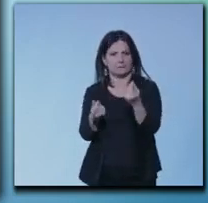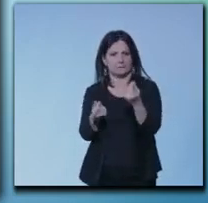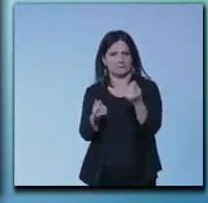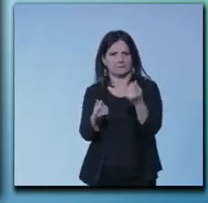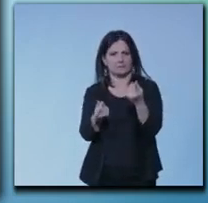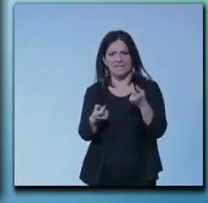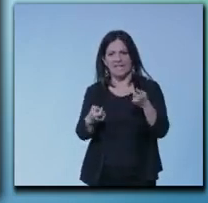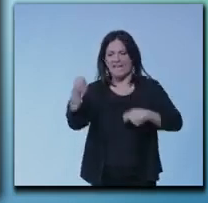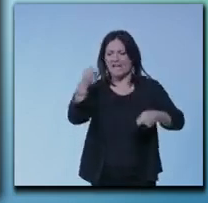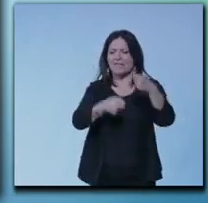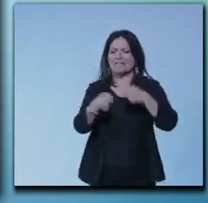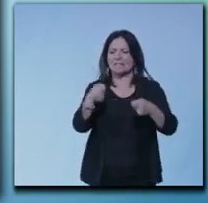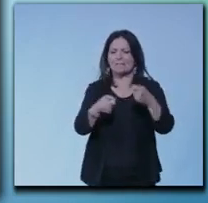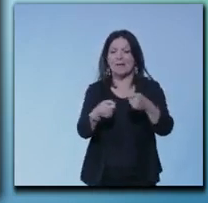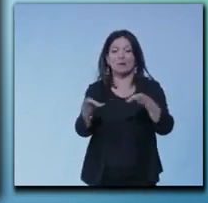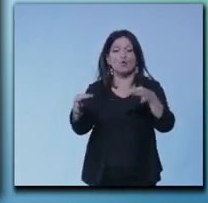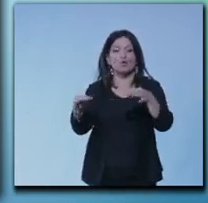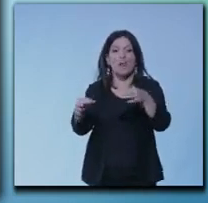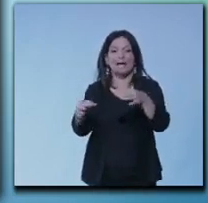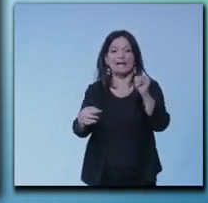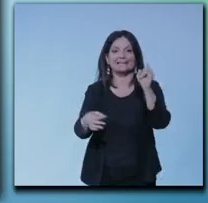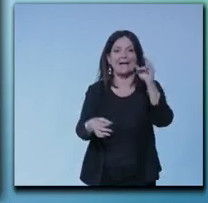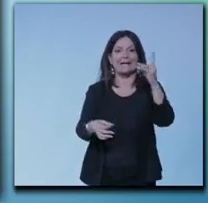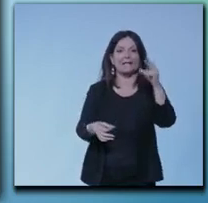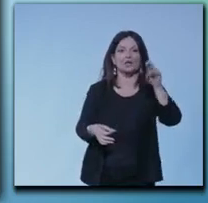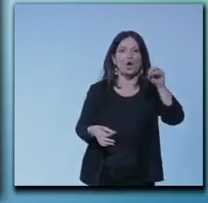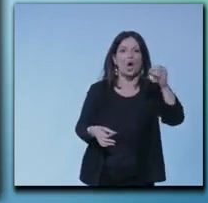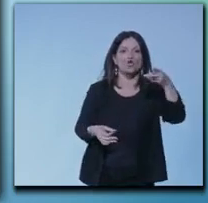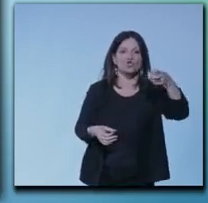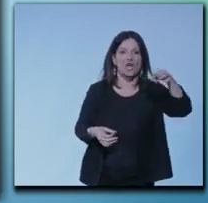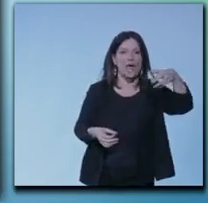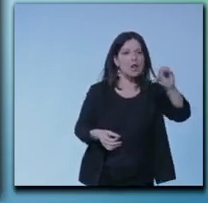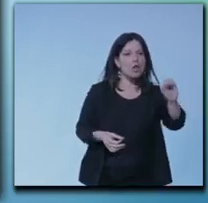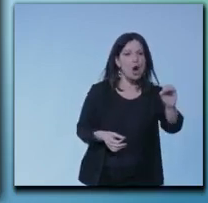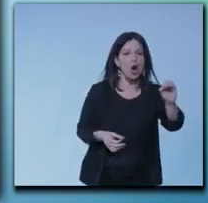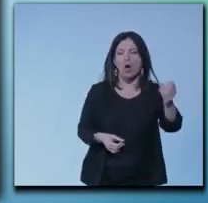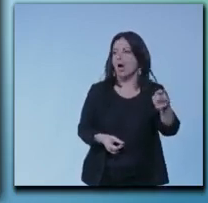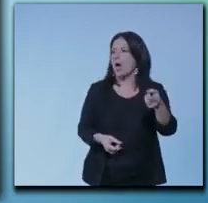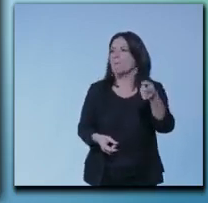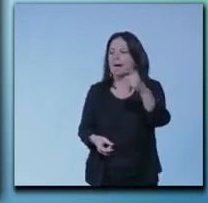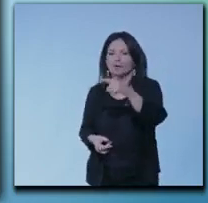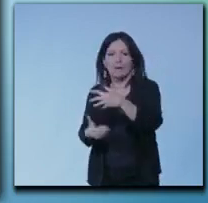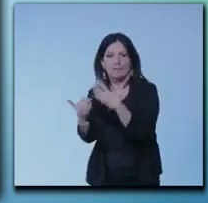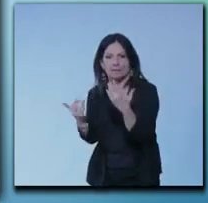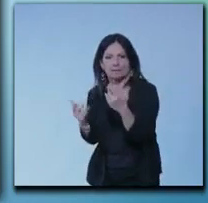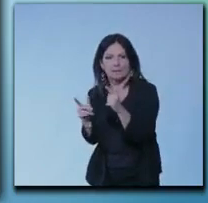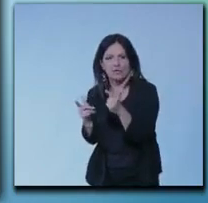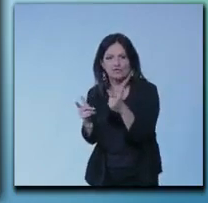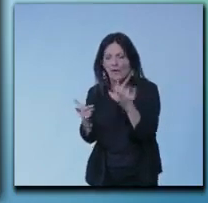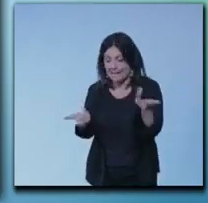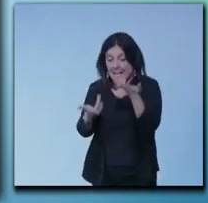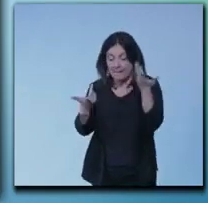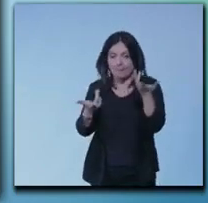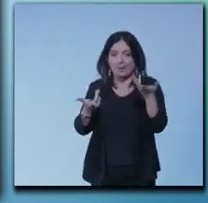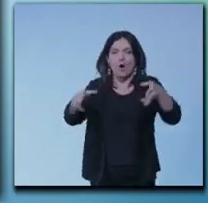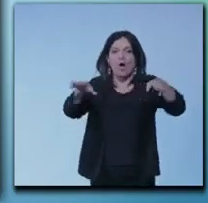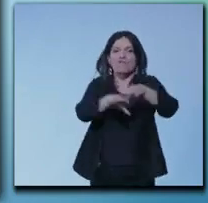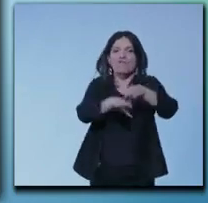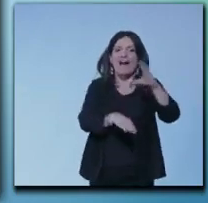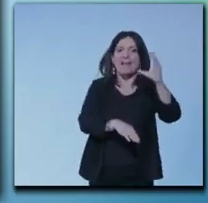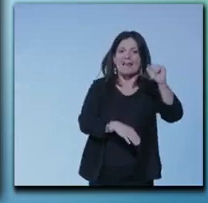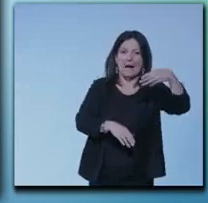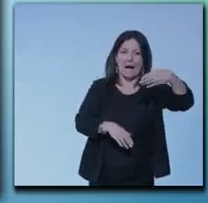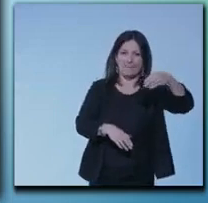idrogeno senza poter intervenire domani mattina quindi c'è il treno a idrogeno in Valle Camonica e di questo sono ben